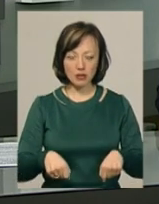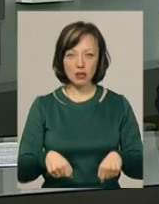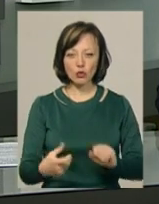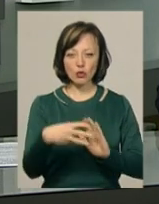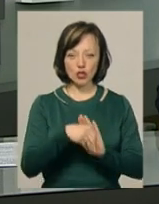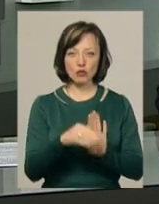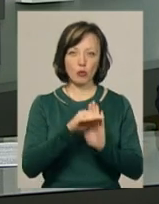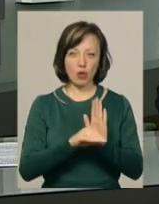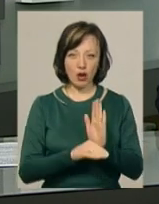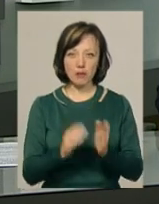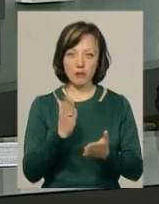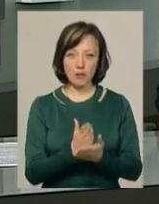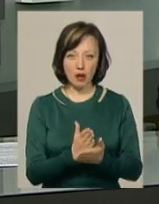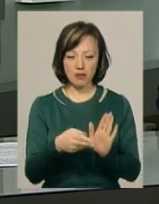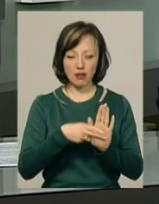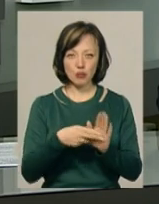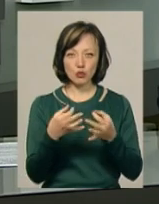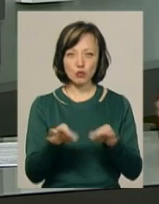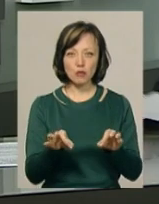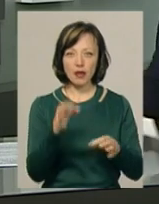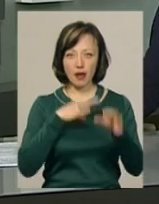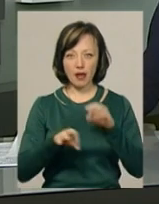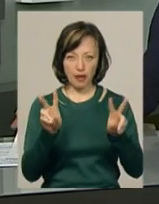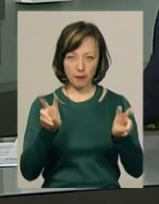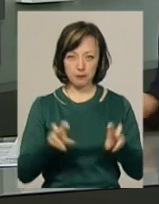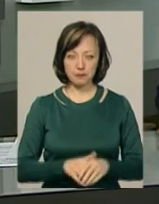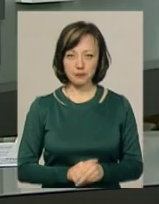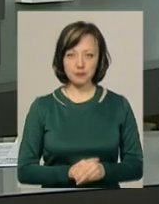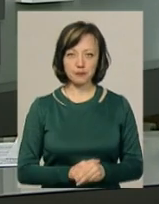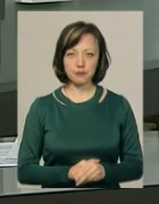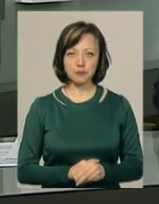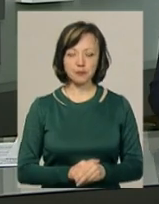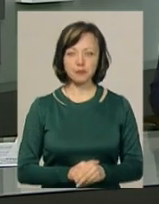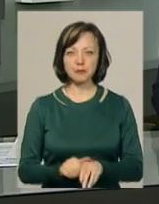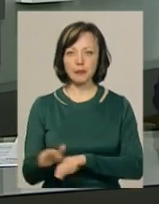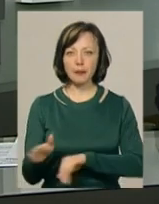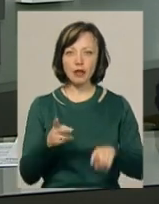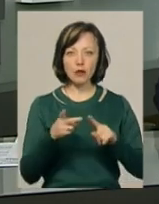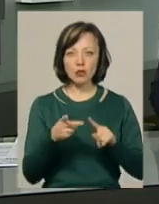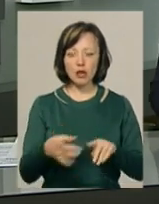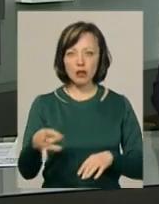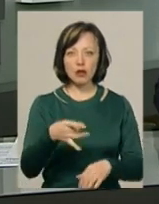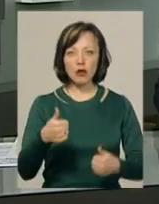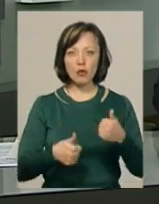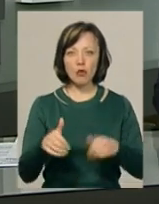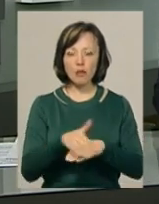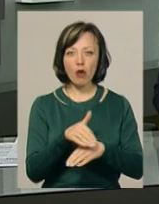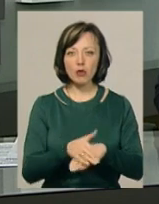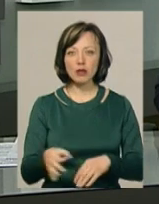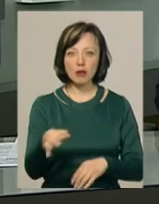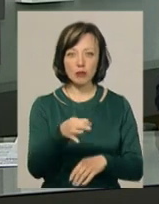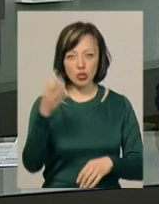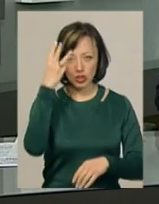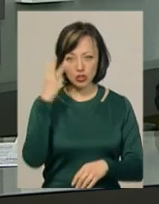долучилася до програми і має наліпку «Доступні ліки». Другий регіональний конкурс «Благодійна Хмельничина»